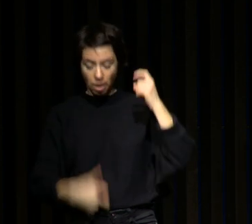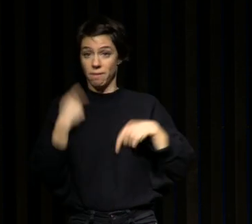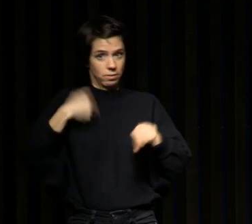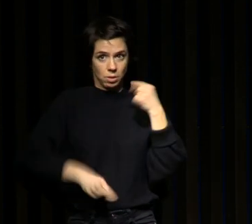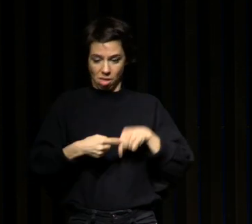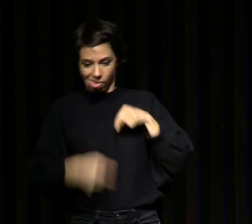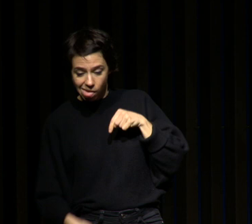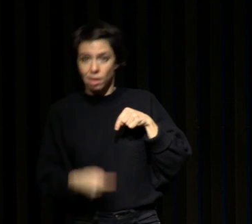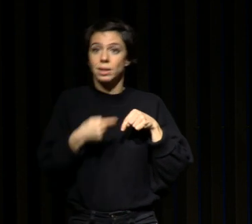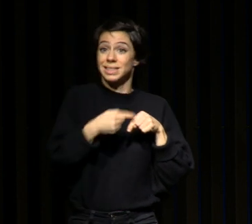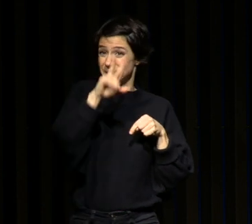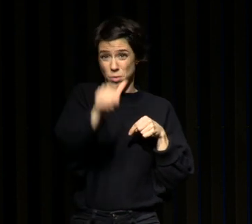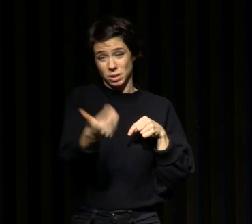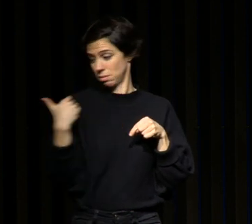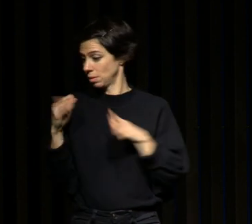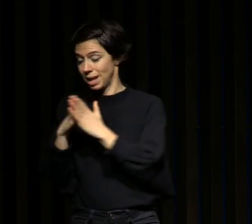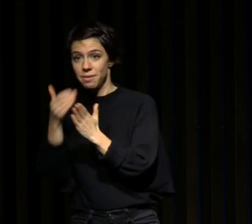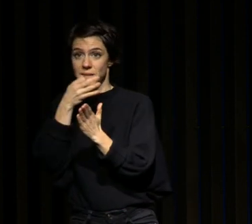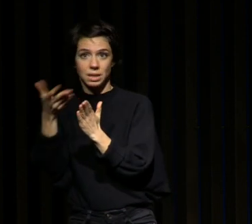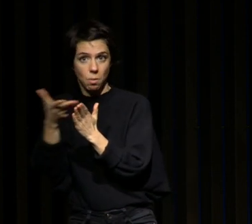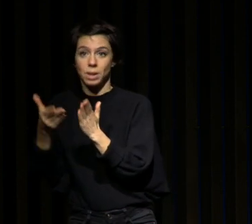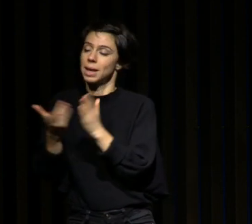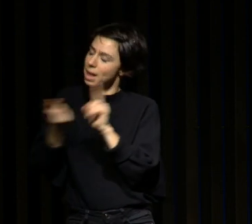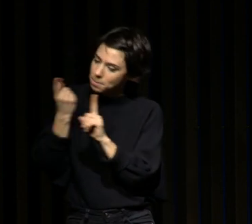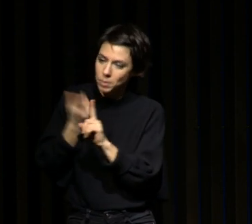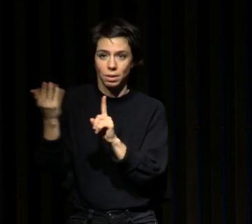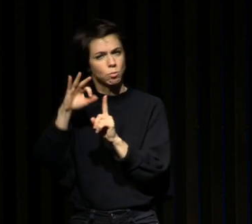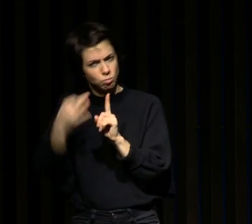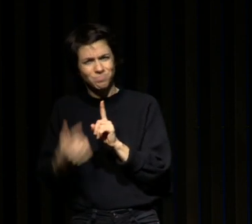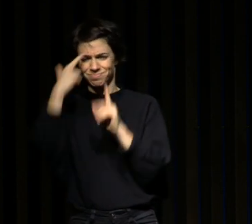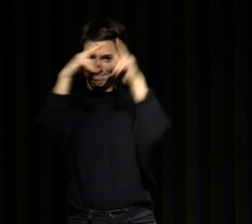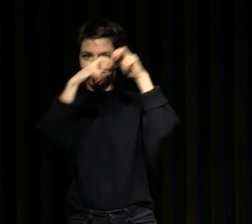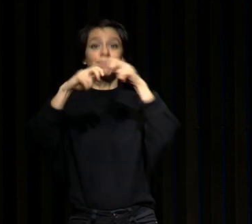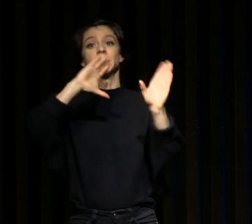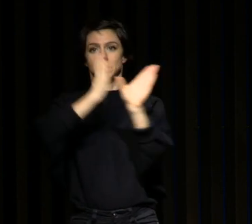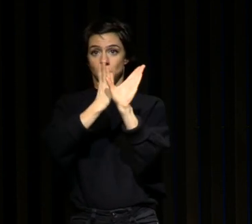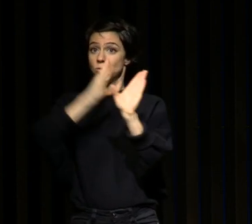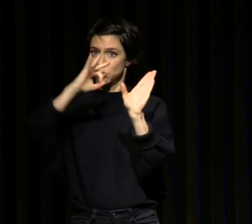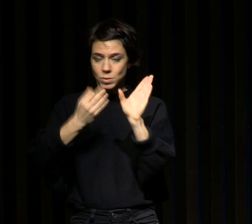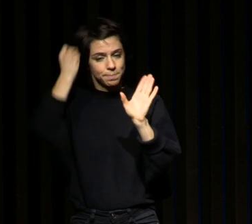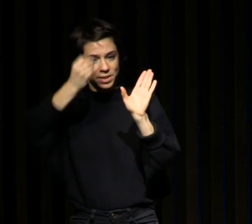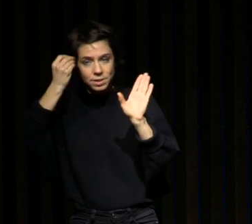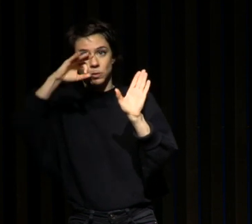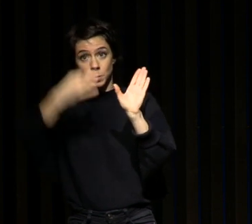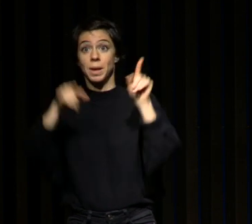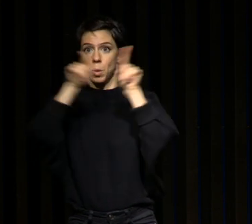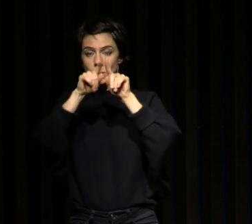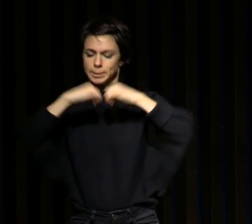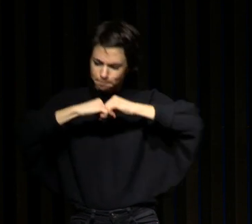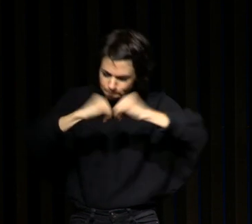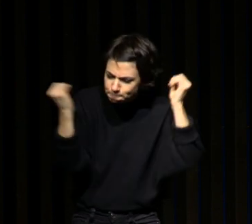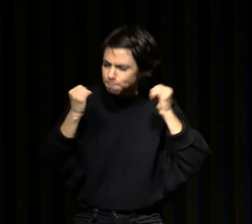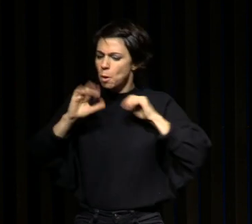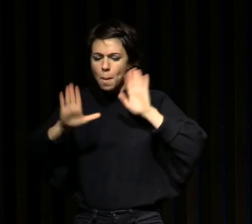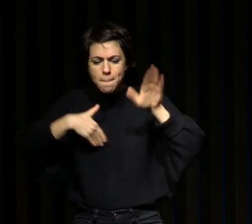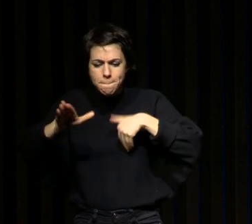défends dans Antifatigue c'est justement de mieux comprendre les mécanismes pour mieux s'aider c'est ce que les anglo-saxons appellent